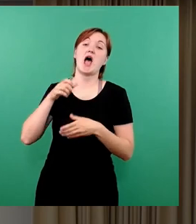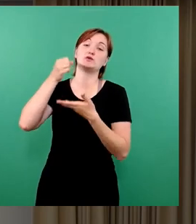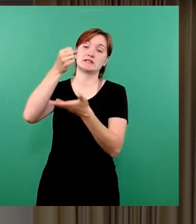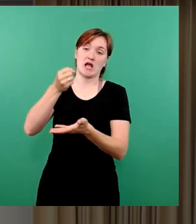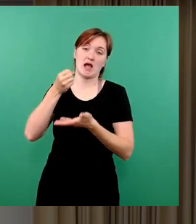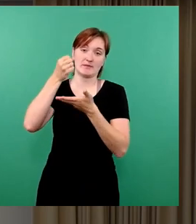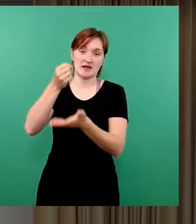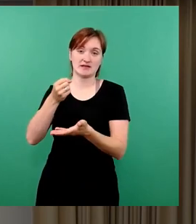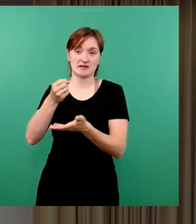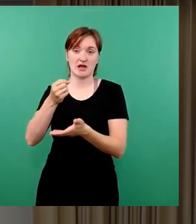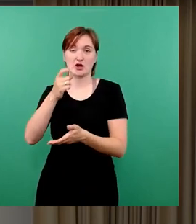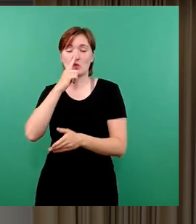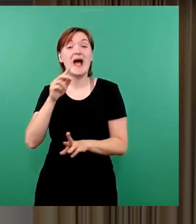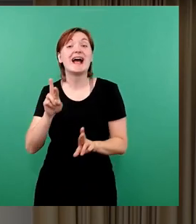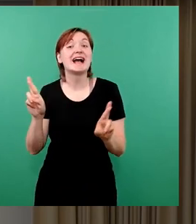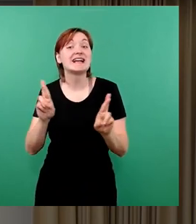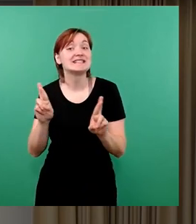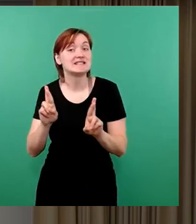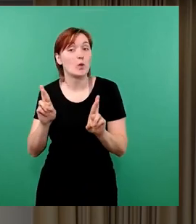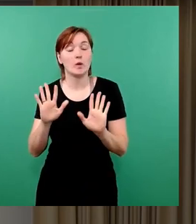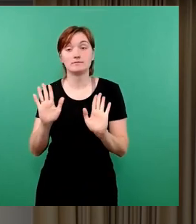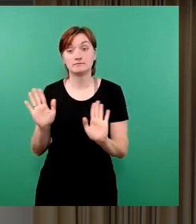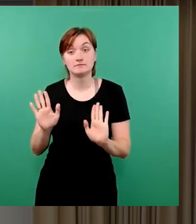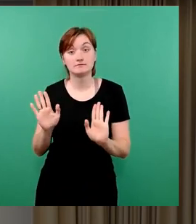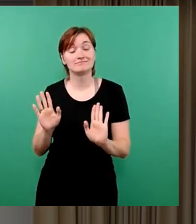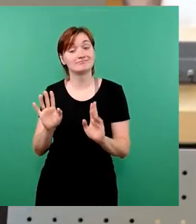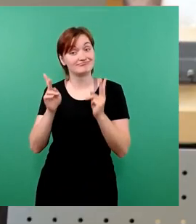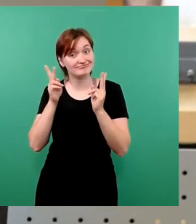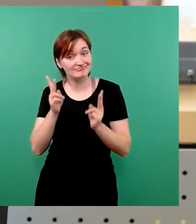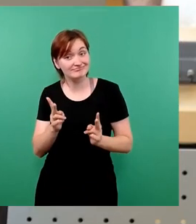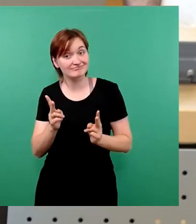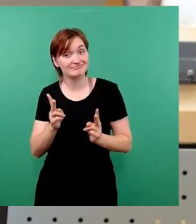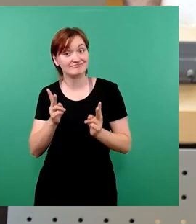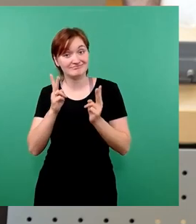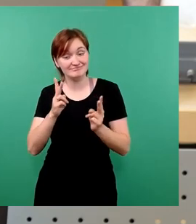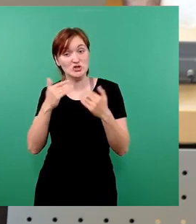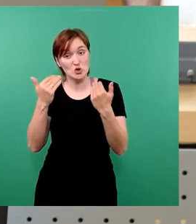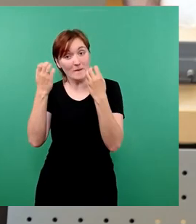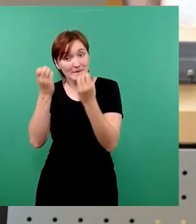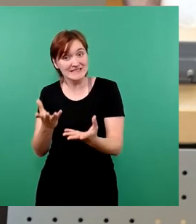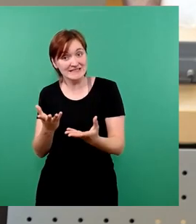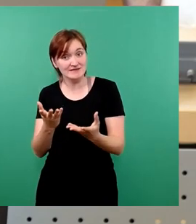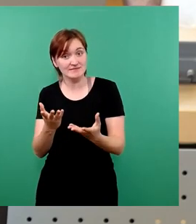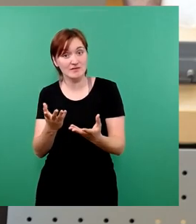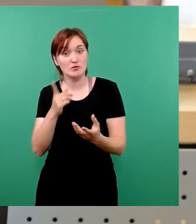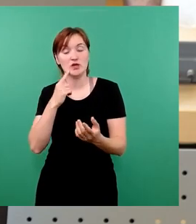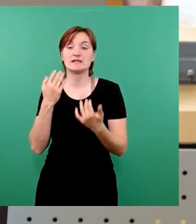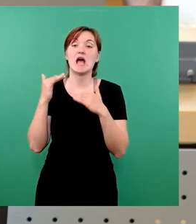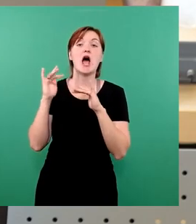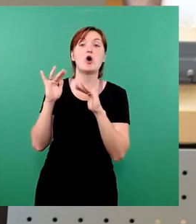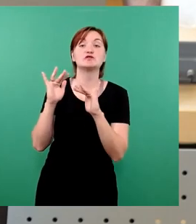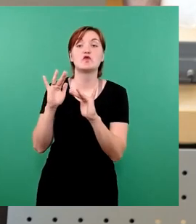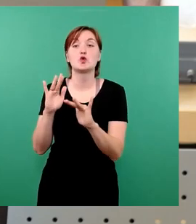als Risiken zu bezeichnen in den meisten Fällen, sondern indem, dass sie faktisch eingetreten sind. Das sind die Auswirkungen des